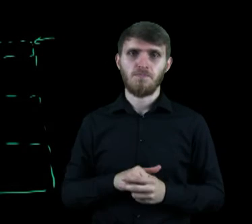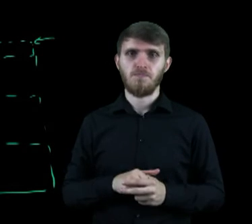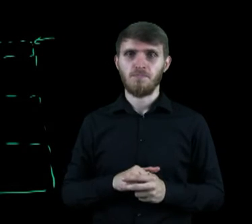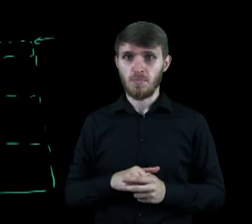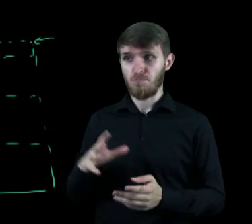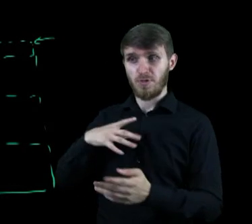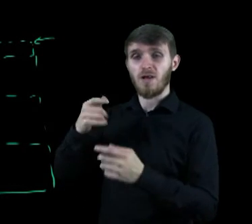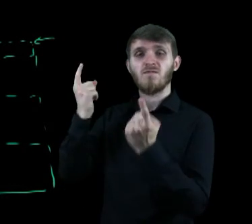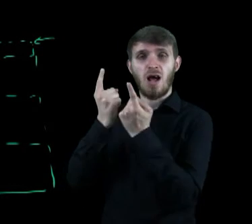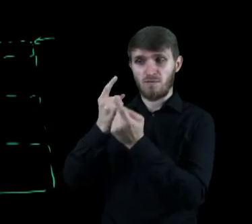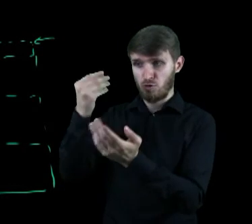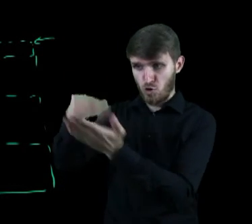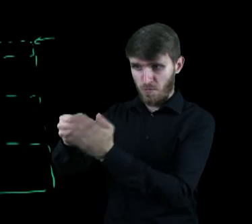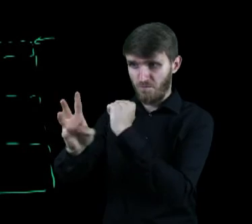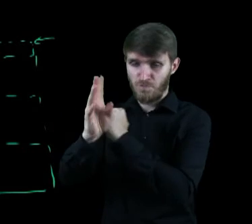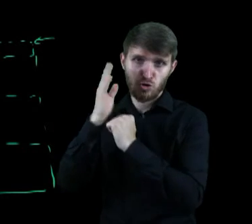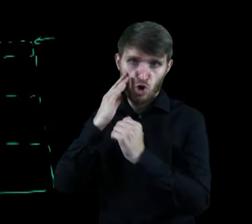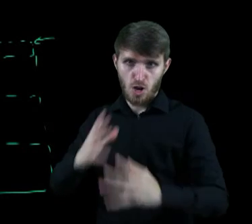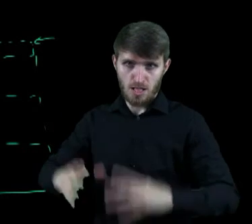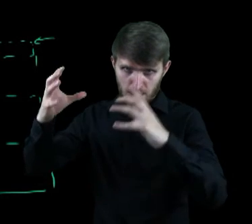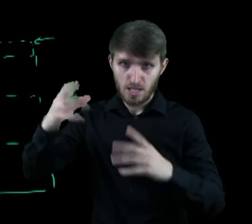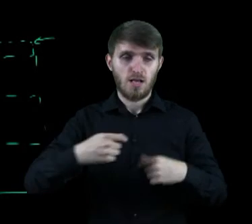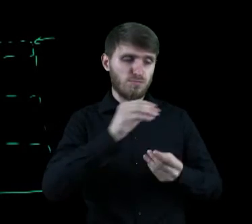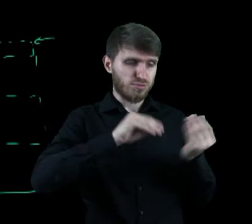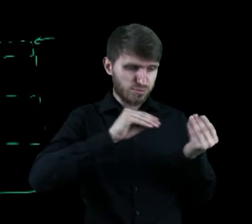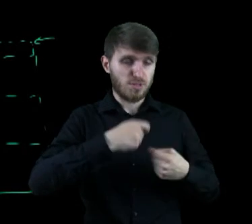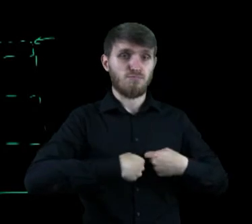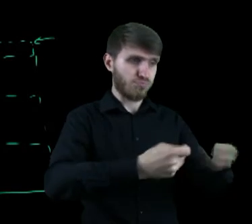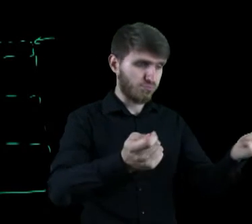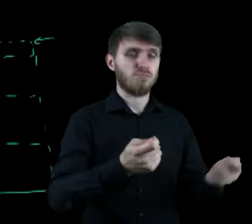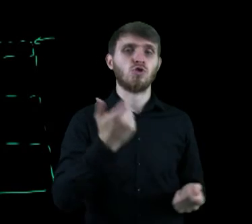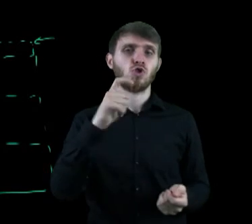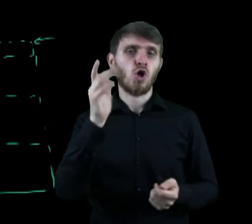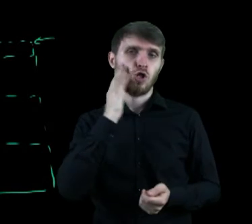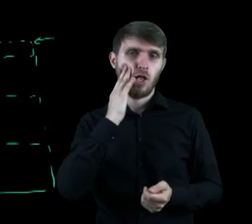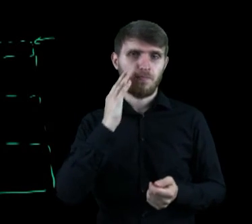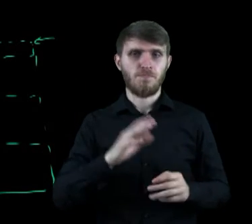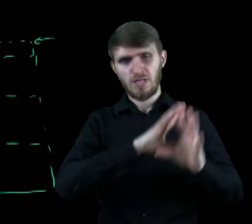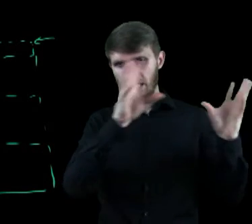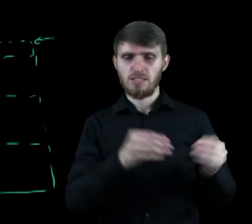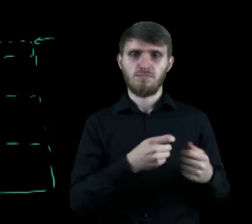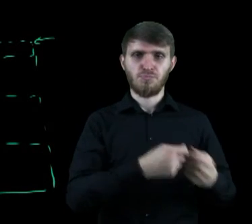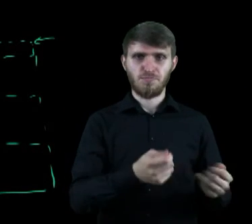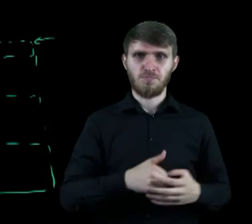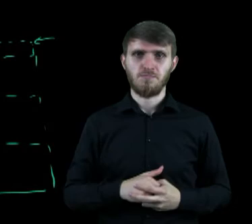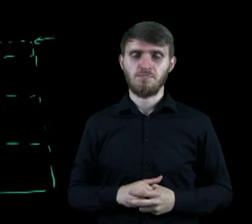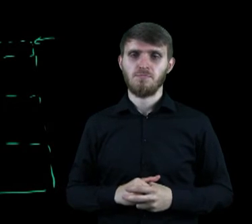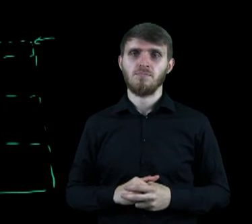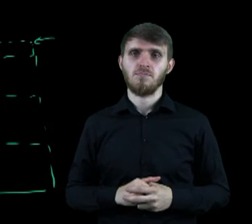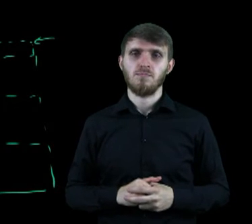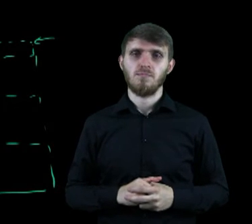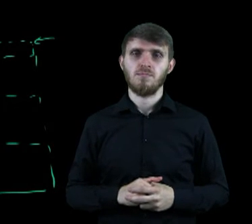Dostaje 100 dolarów. Kupiła tę ropę za 90, zrobiła z nią co trzeba i sprzedała za 100.